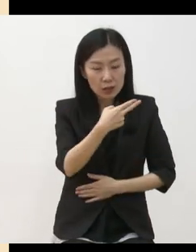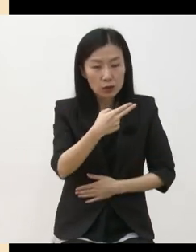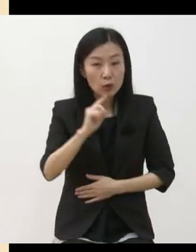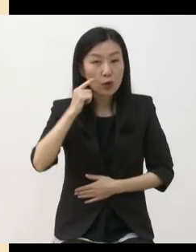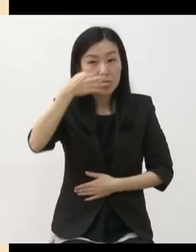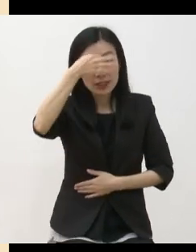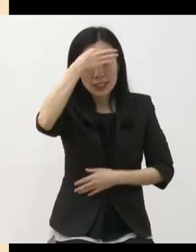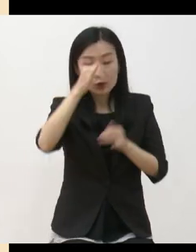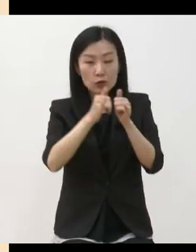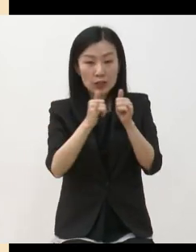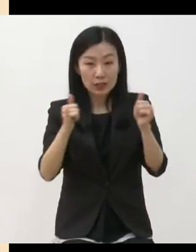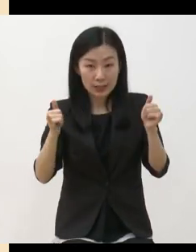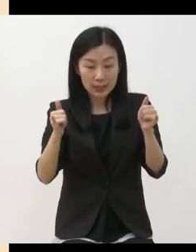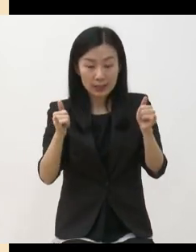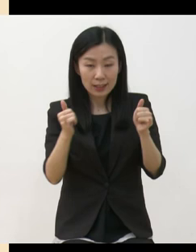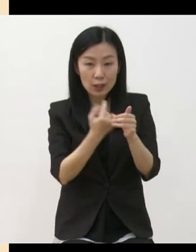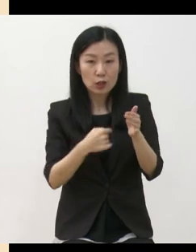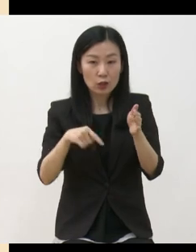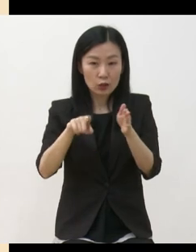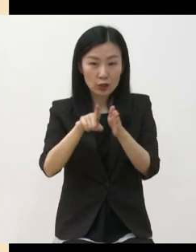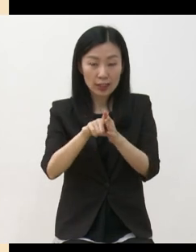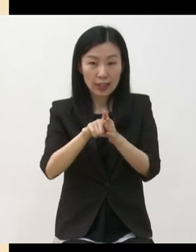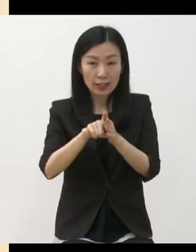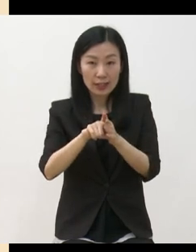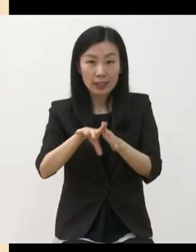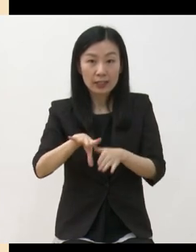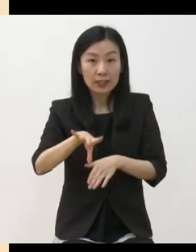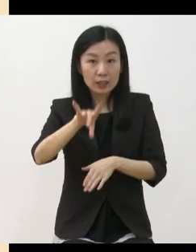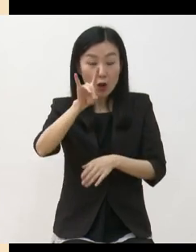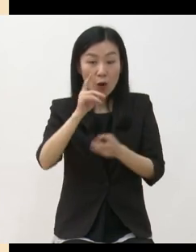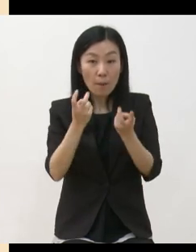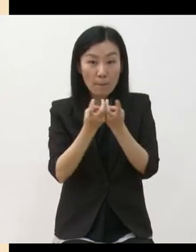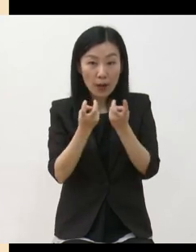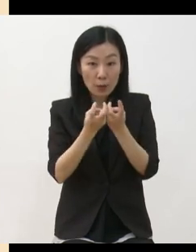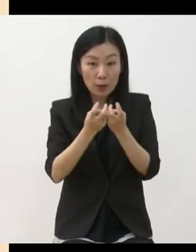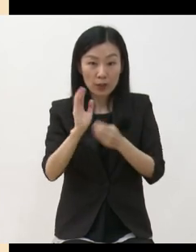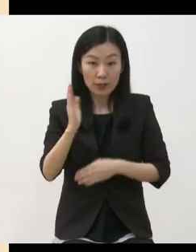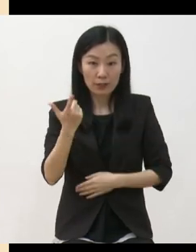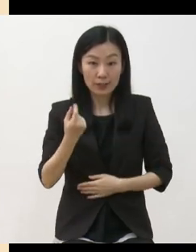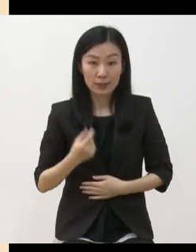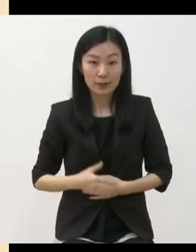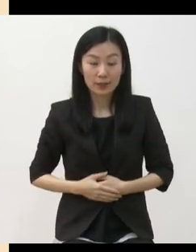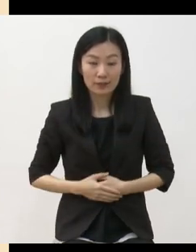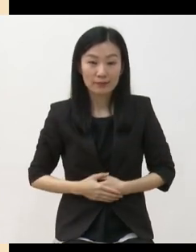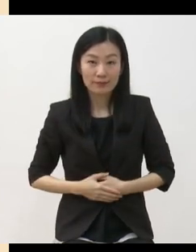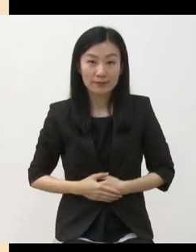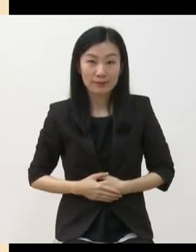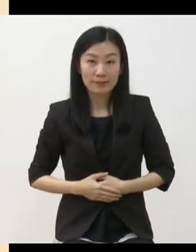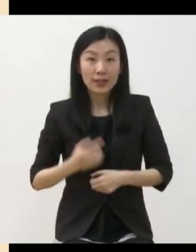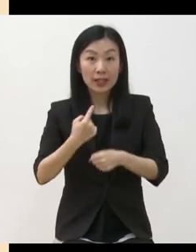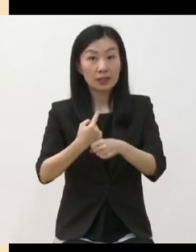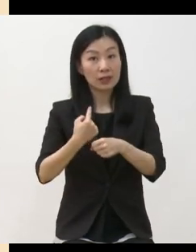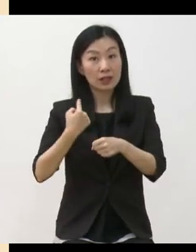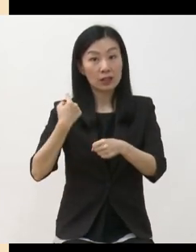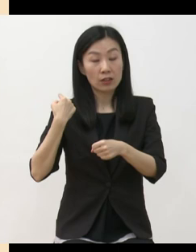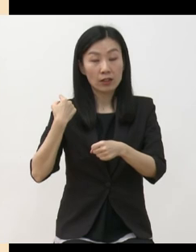지원하는 첫 걸음이 될 거라고 생각을 합니다 지난해 저희가